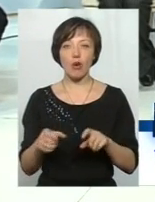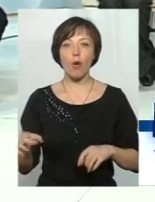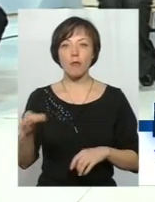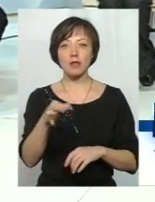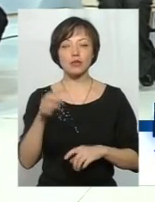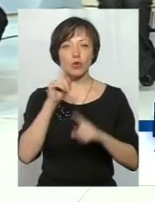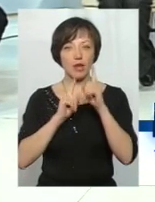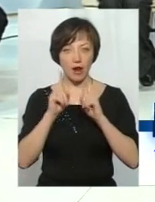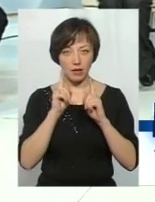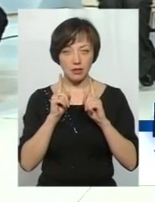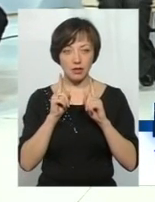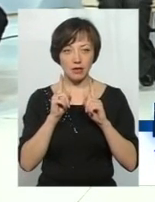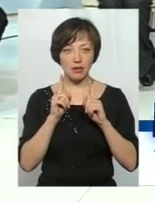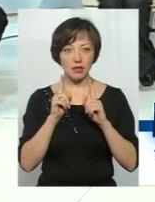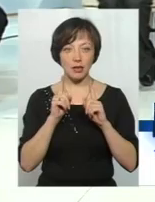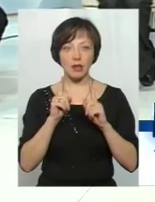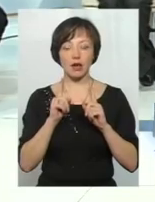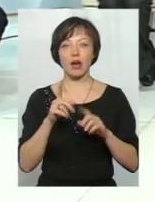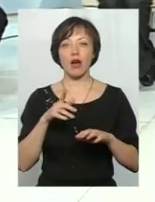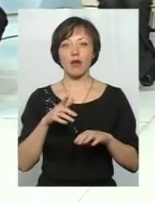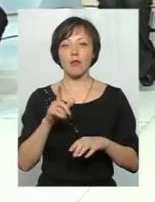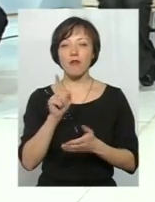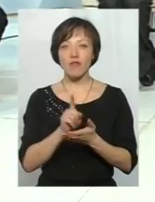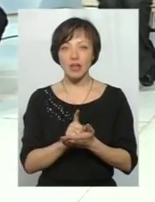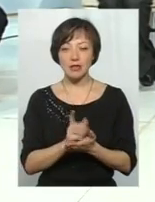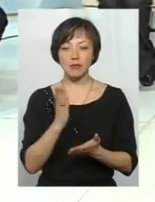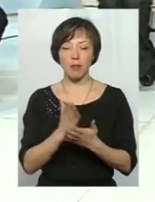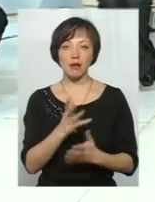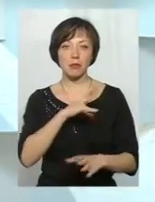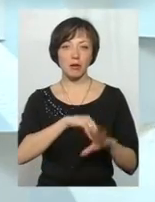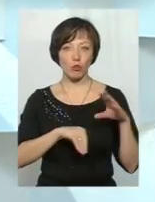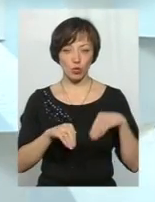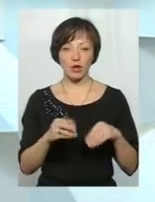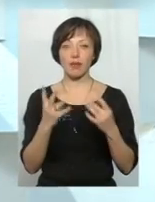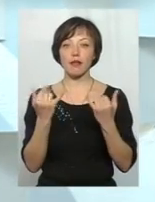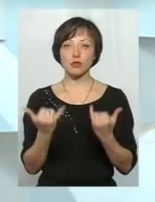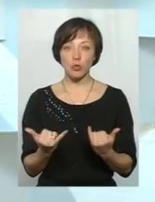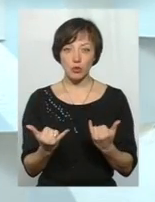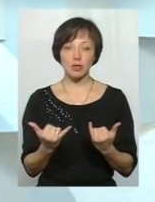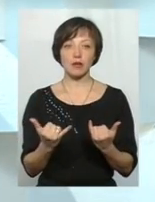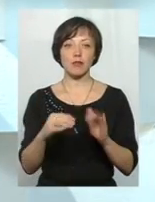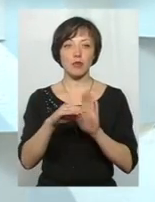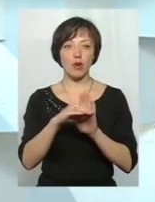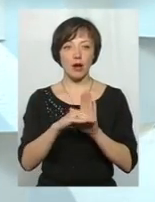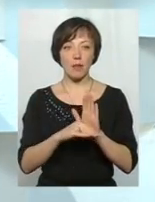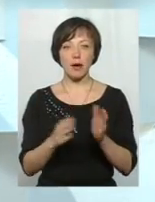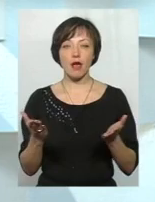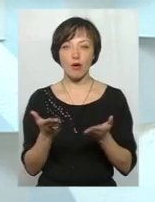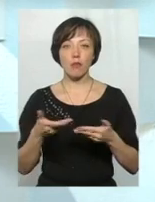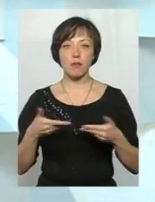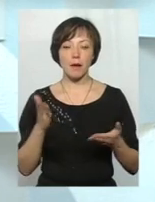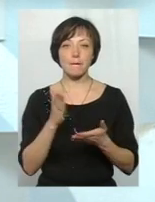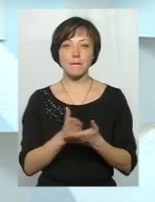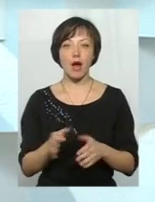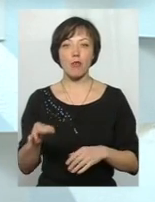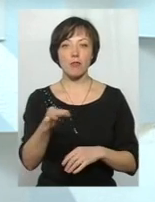обласної ради, госпозрахунковий, який повинен приносити прибутки. На сьогодні програма, яку ми маємо,